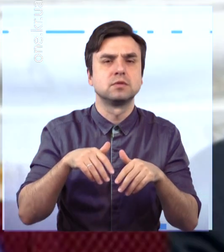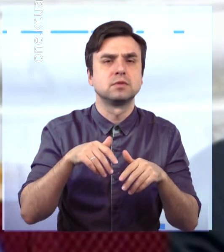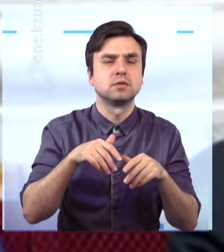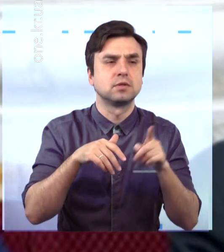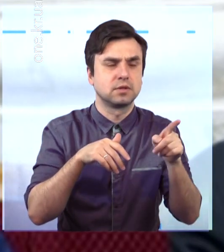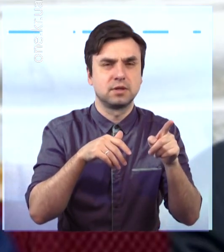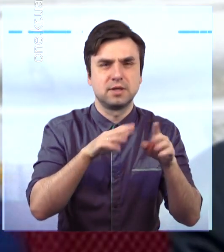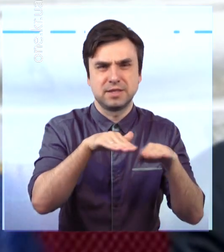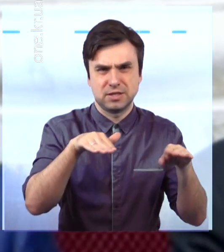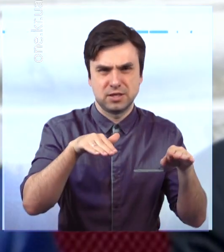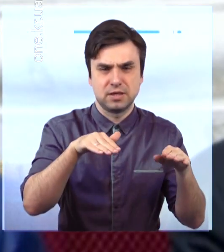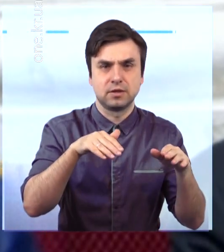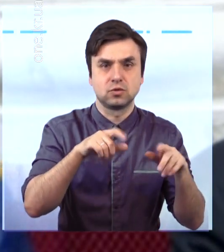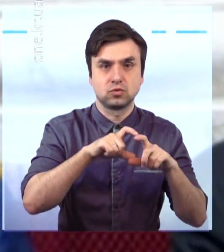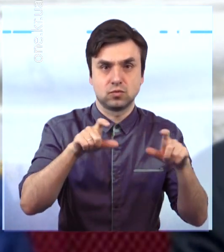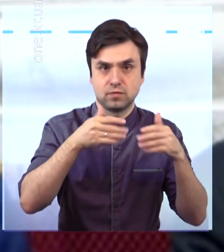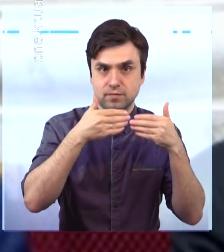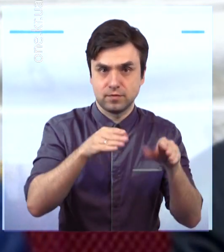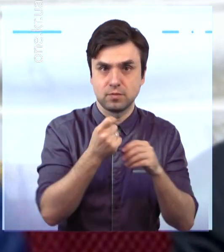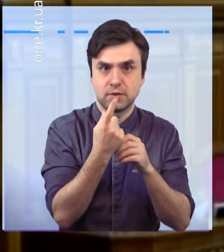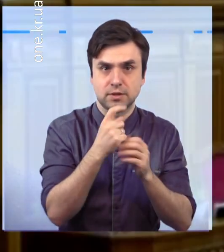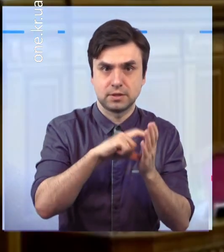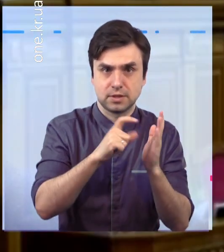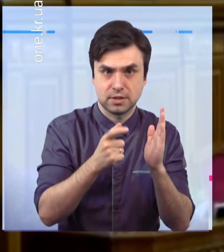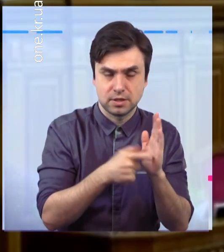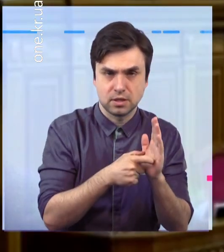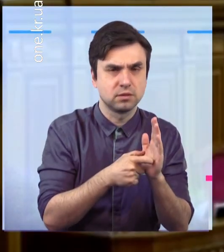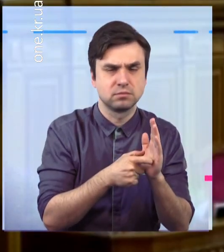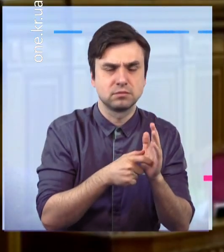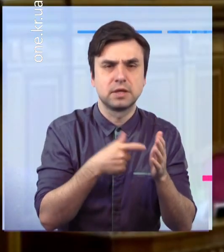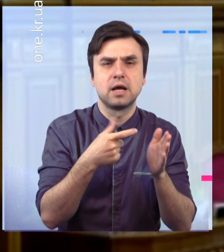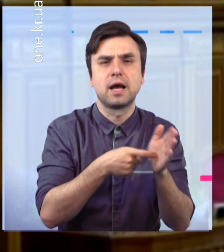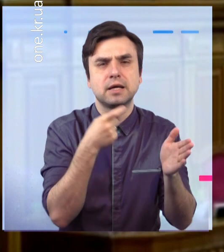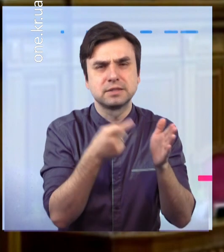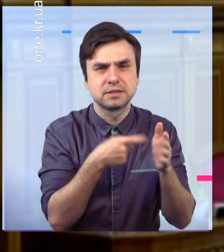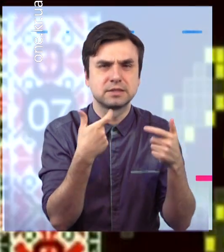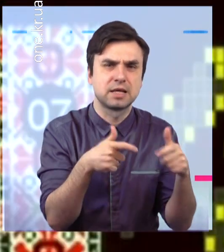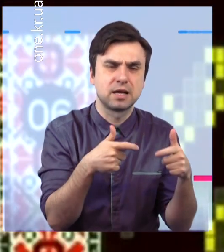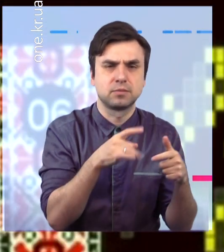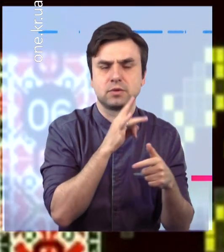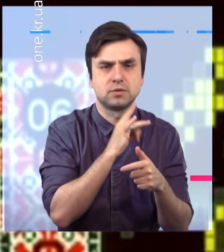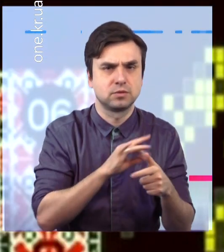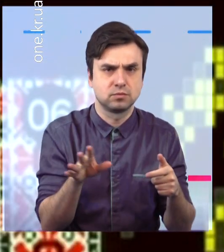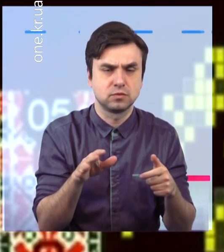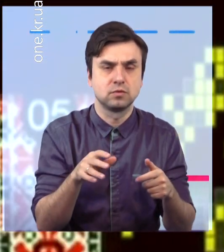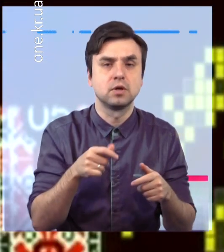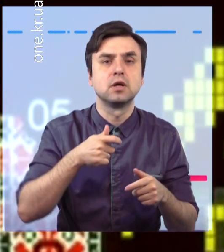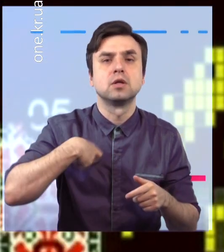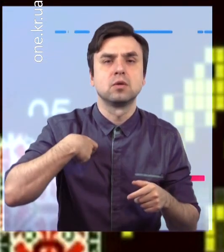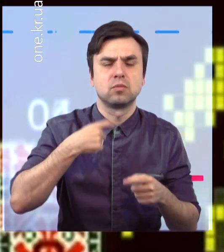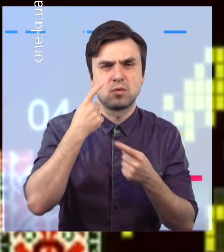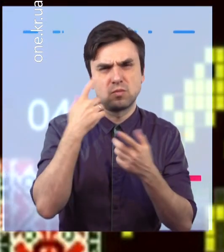відповідні зміни до закону проголосували 298 народних депутатів. Пов'язане таке рішення із пандемією коронавірусу.